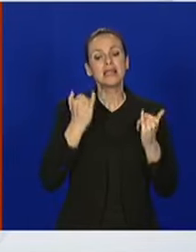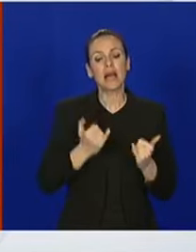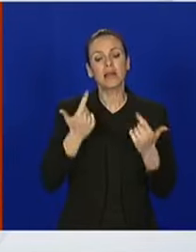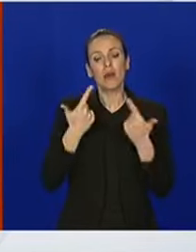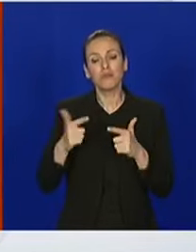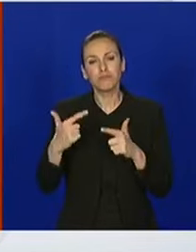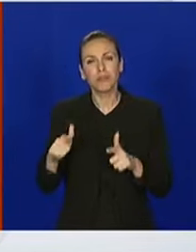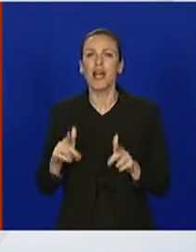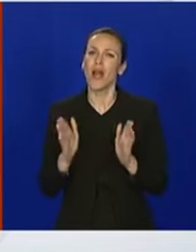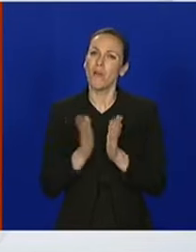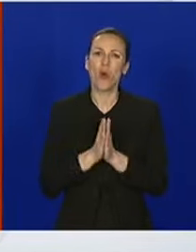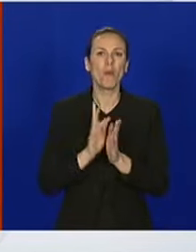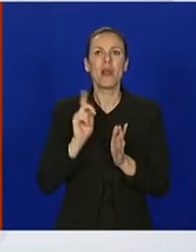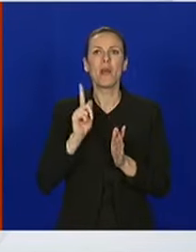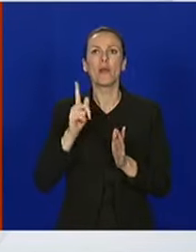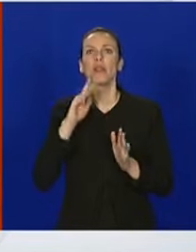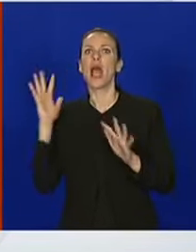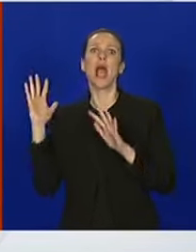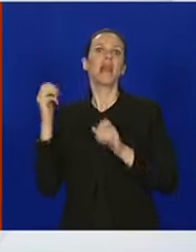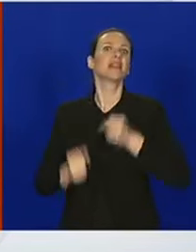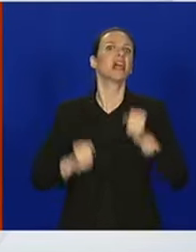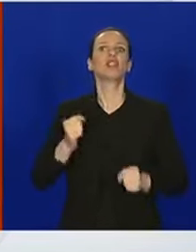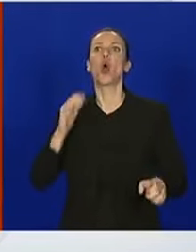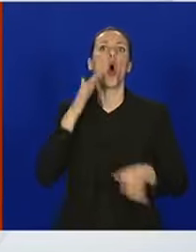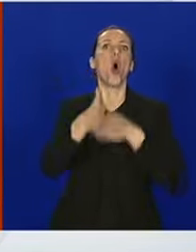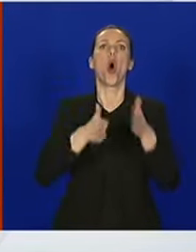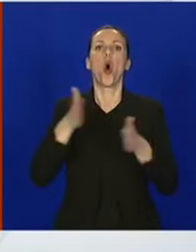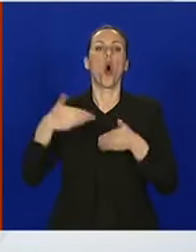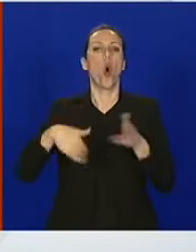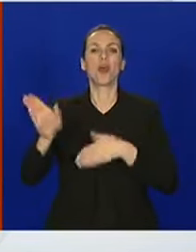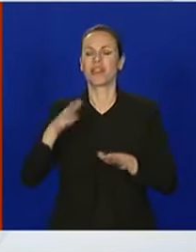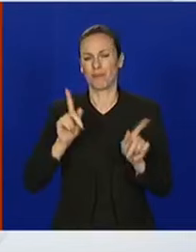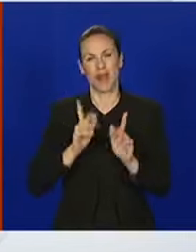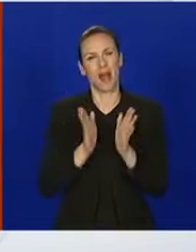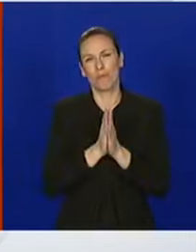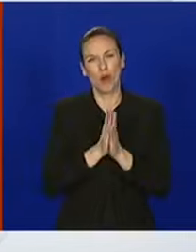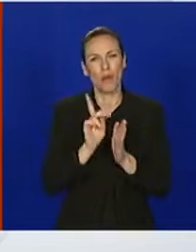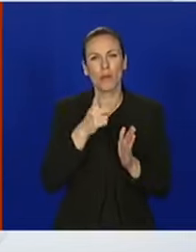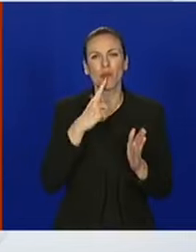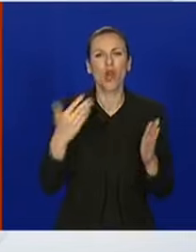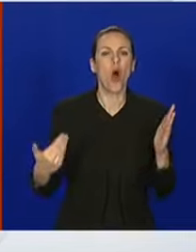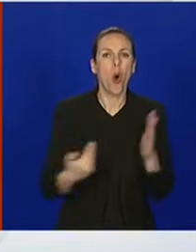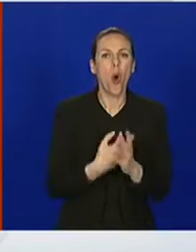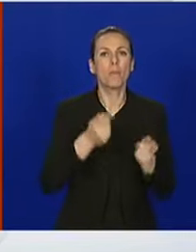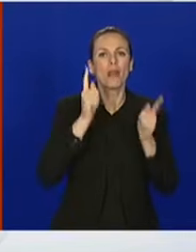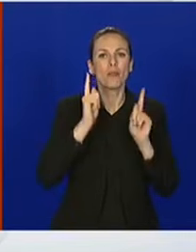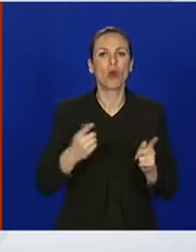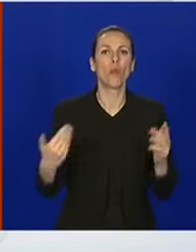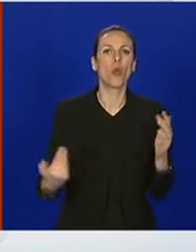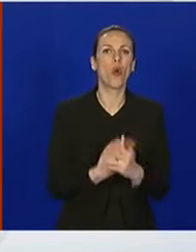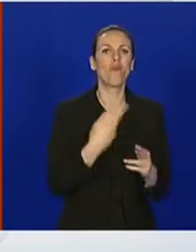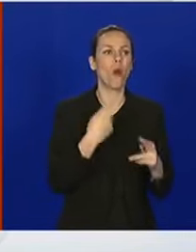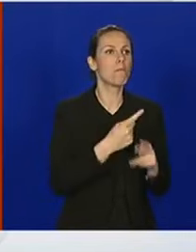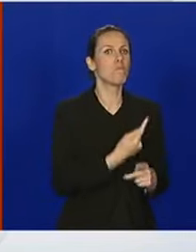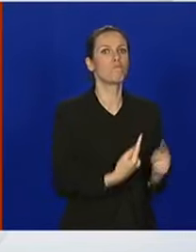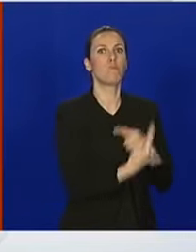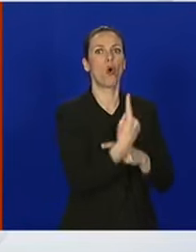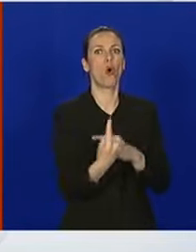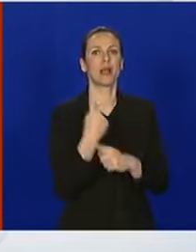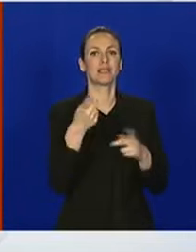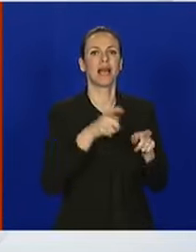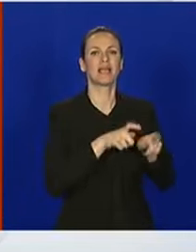koristiti punim kapacitetima. Nemojte da moramo ponovo imati nove bolesnike u zaraznoj.